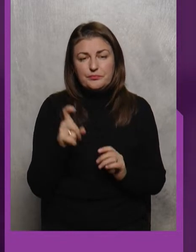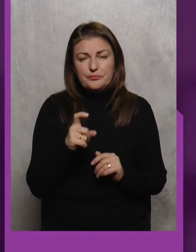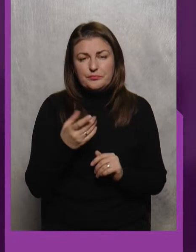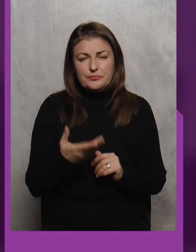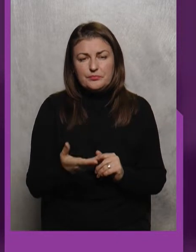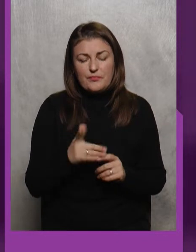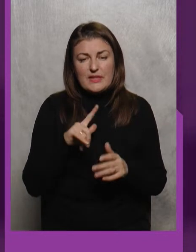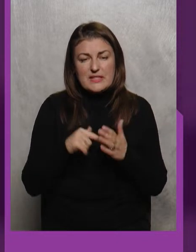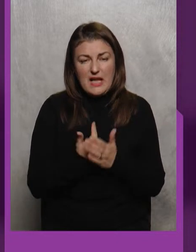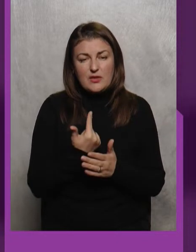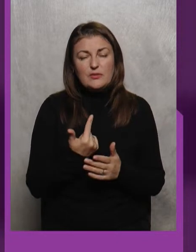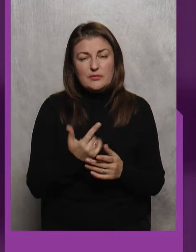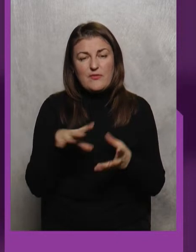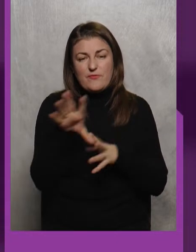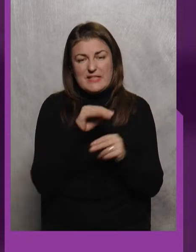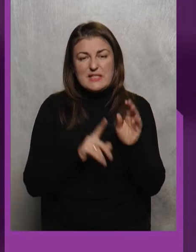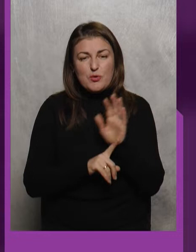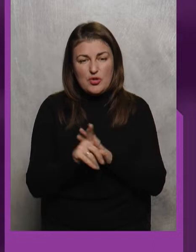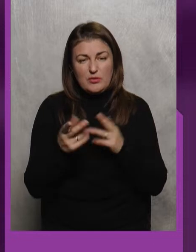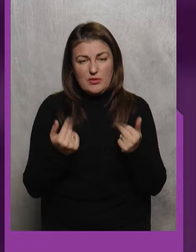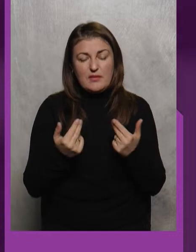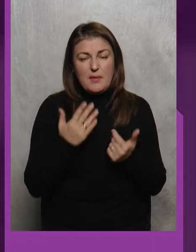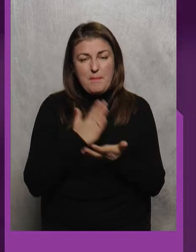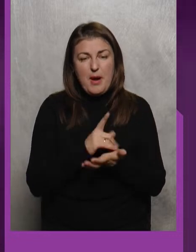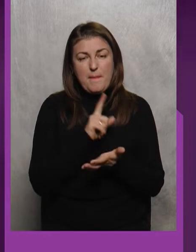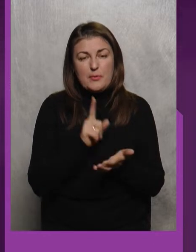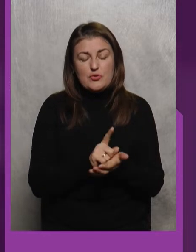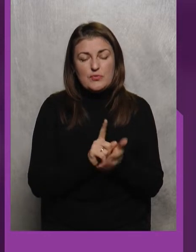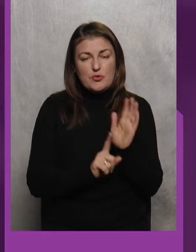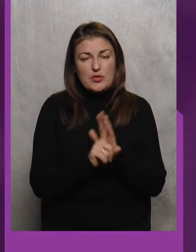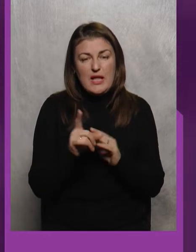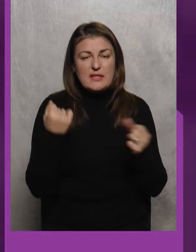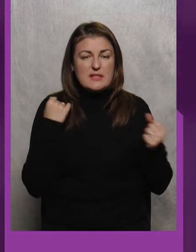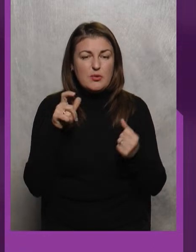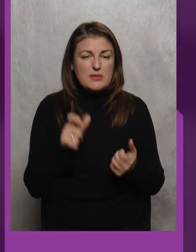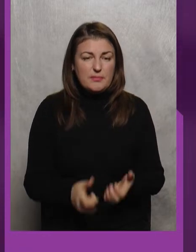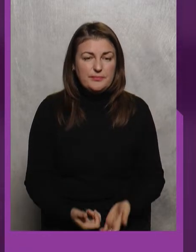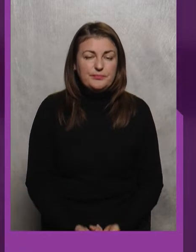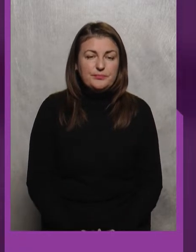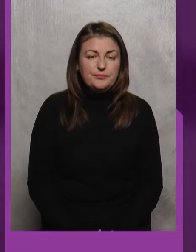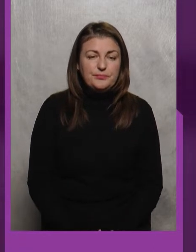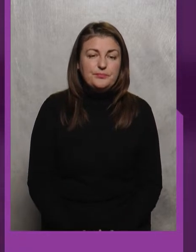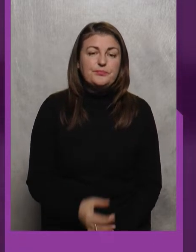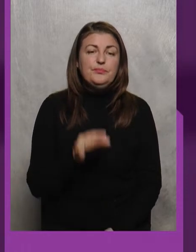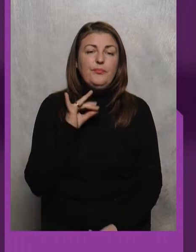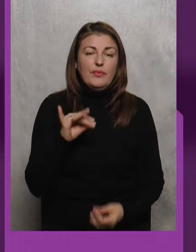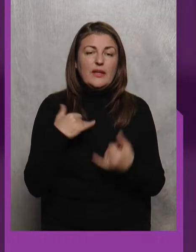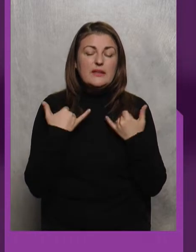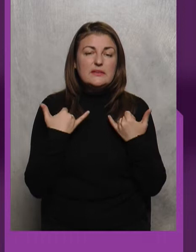Заново Все Спочатку Так Має Починати Спортсмен І Зараз